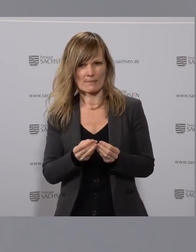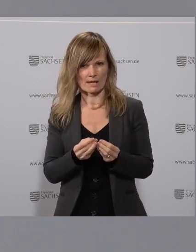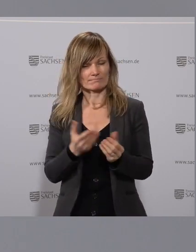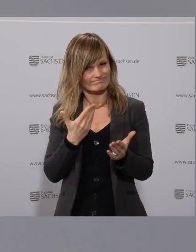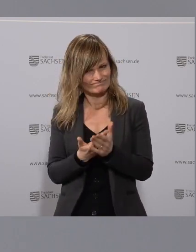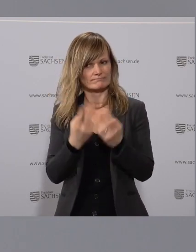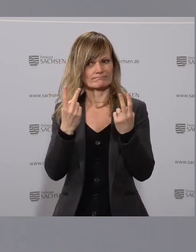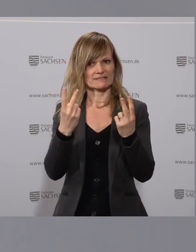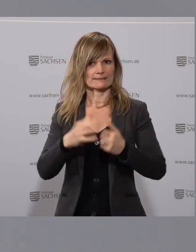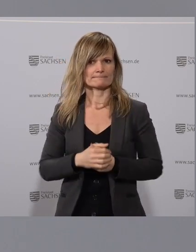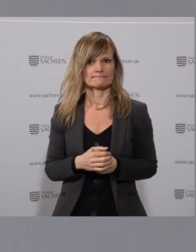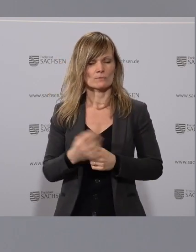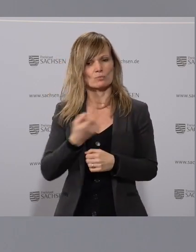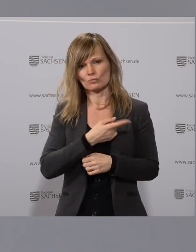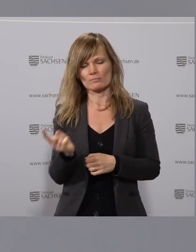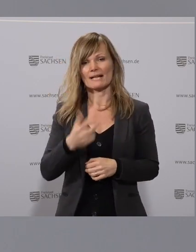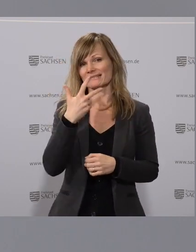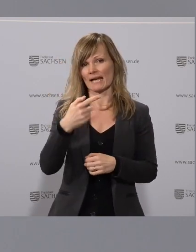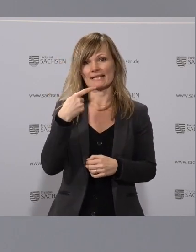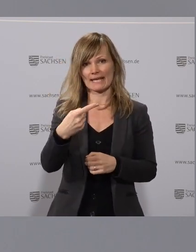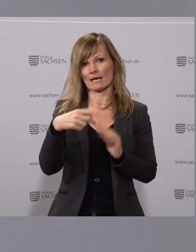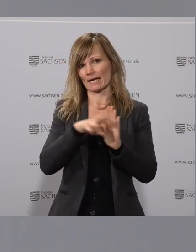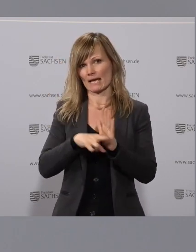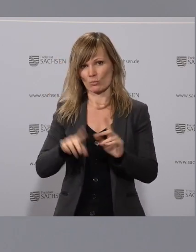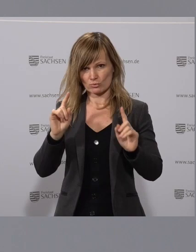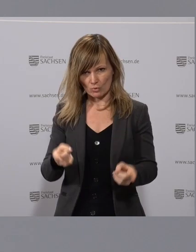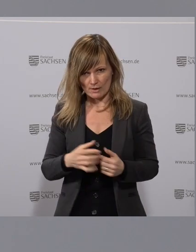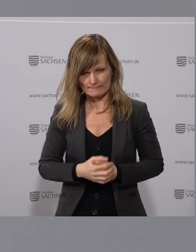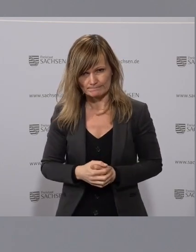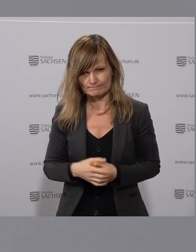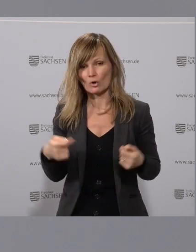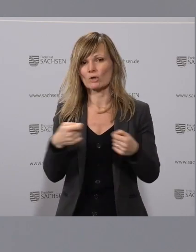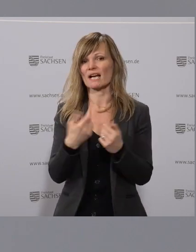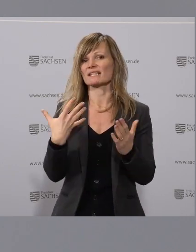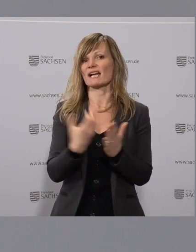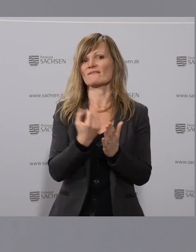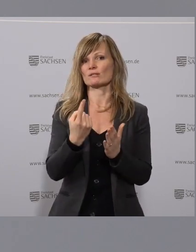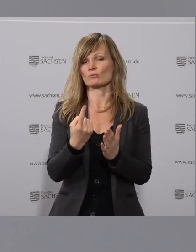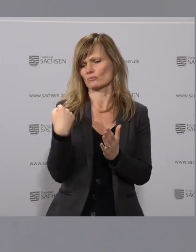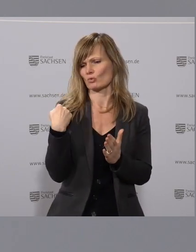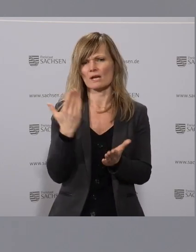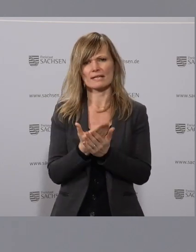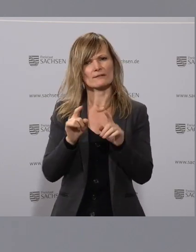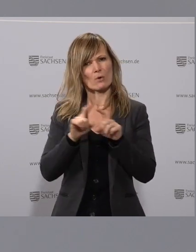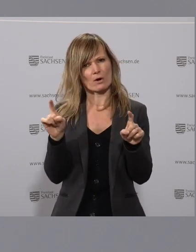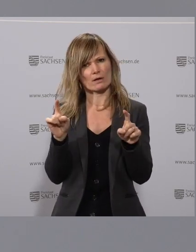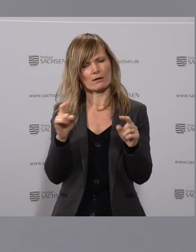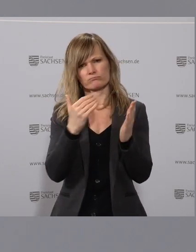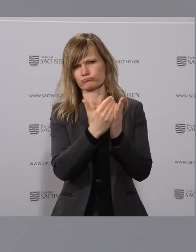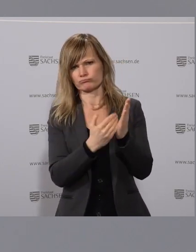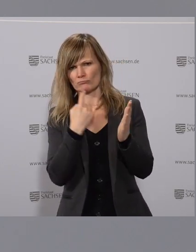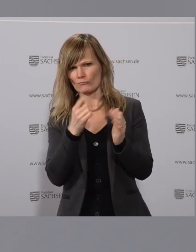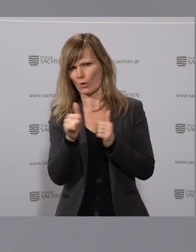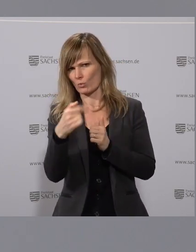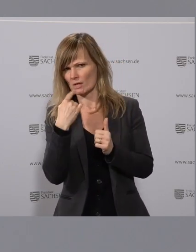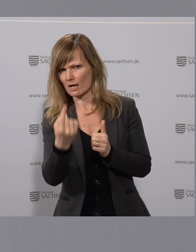machen, soll es überall eine 3G-Regelung geben. Bei der Kontakterfassung, auch das hatte ich letzte Woche schon in den Eckpunkten angekündigt,